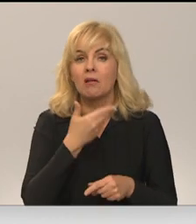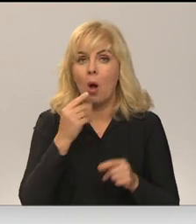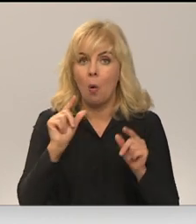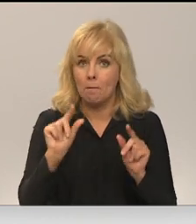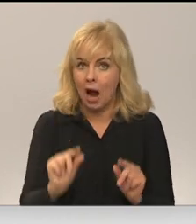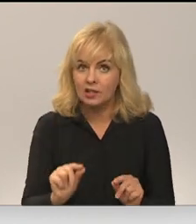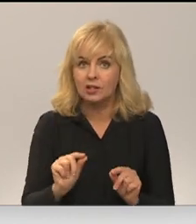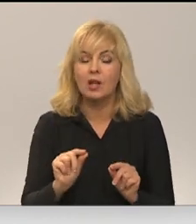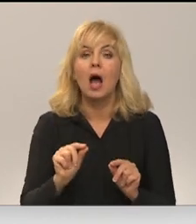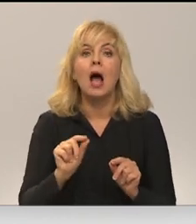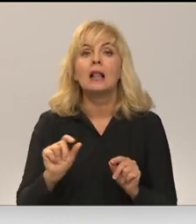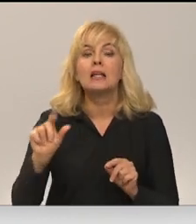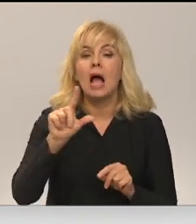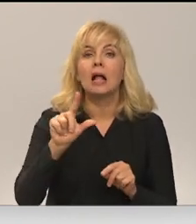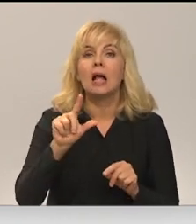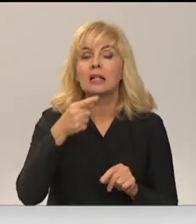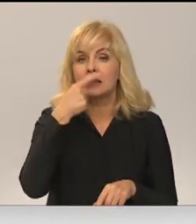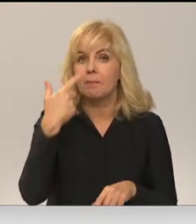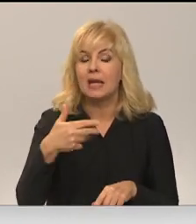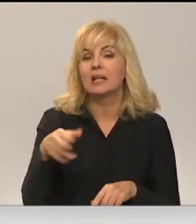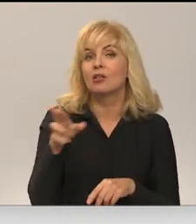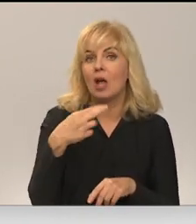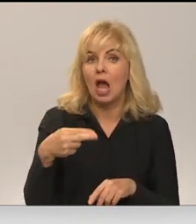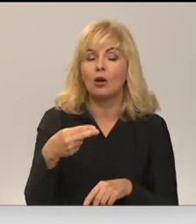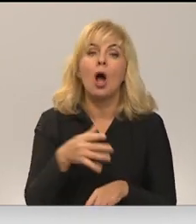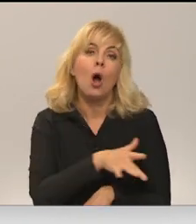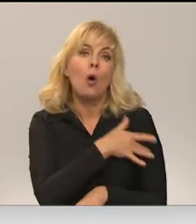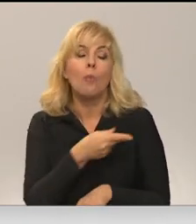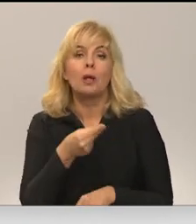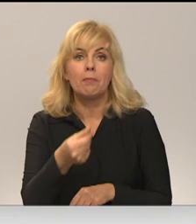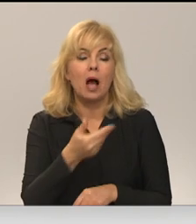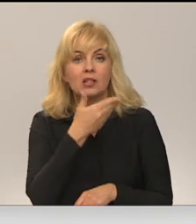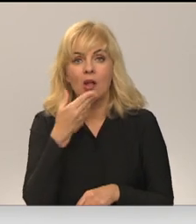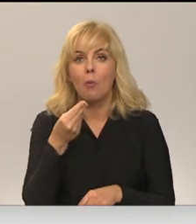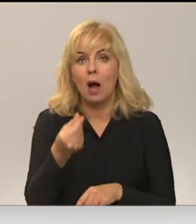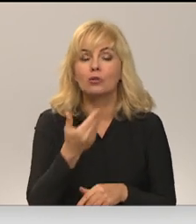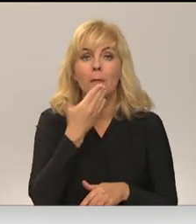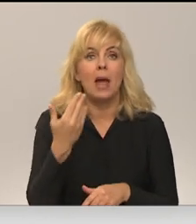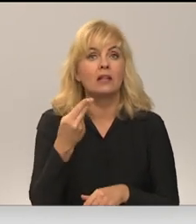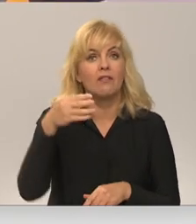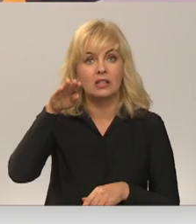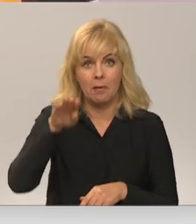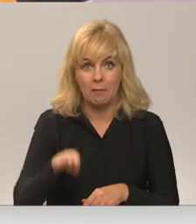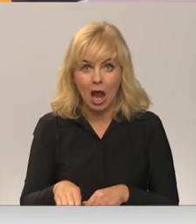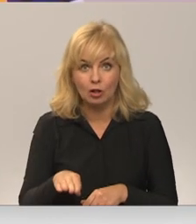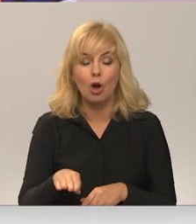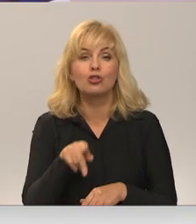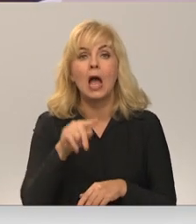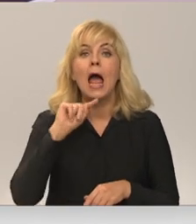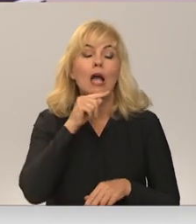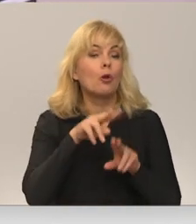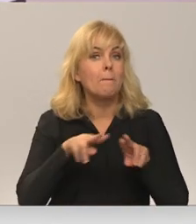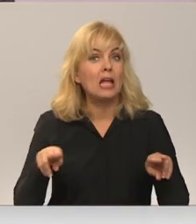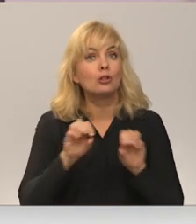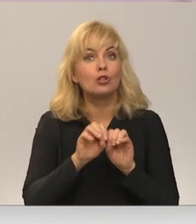lielāka par 150 eiro, un, lai to samaksātu, komunālajie maksājumi nav maksāti pēdējos divus mēnešus. Ka norāda ekonomikas